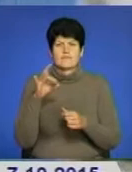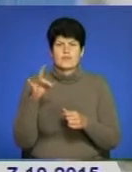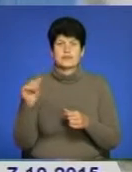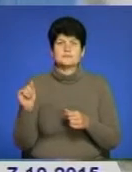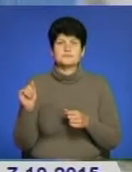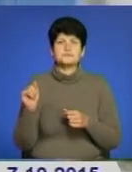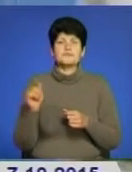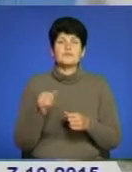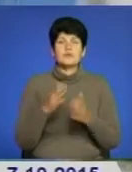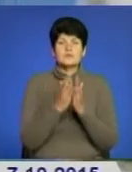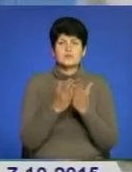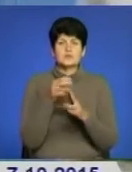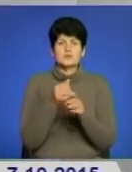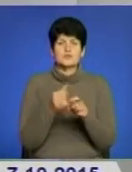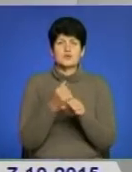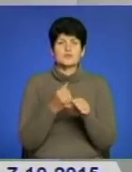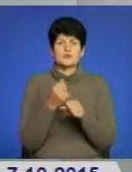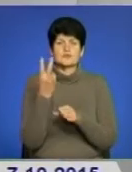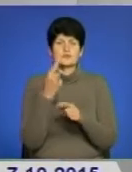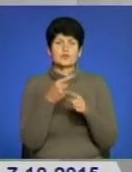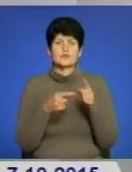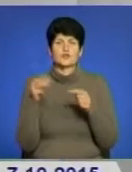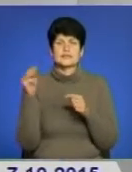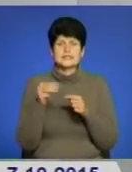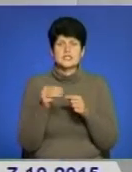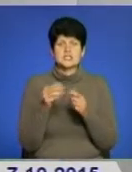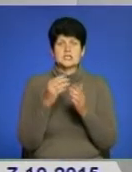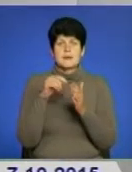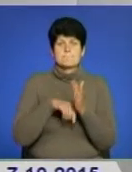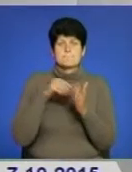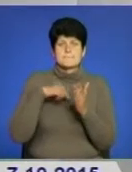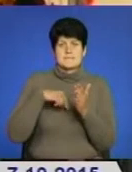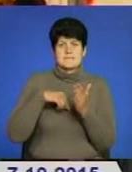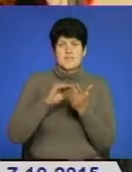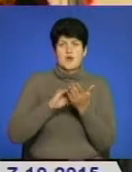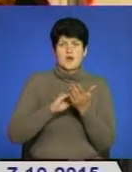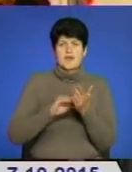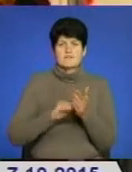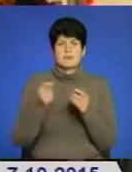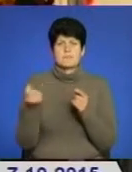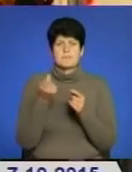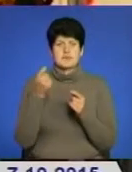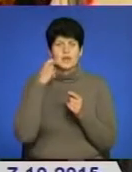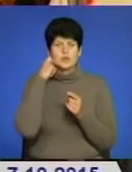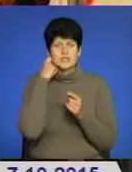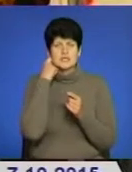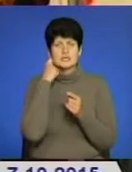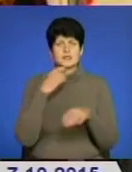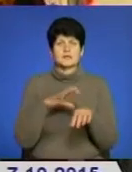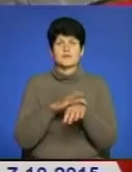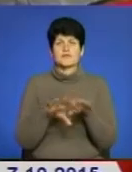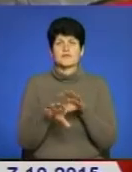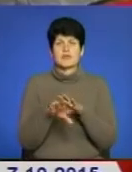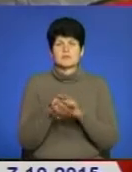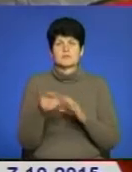У книжці опрацьовано 2,5 тисячі біографій малолітніх в'язнів Тернопільщини. Потерпіли від сталінського режиму навіть діти.